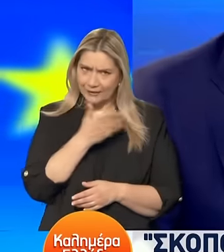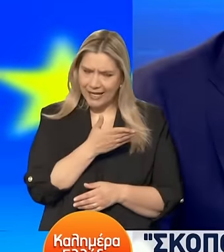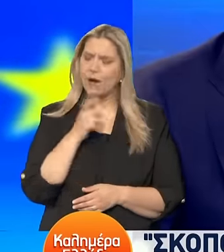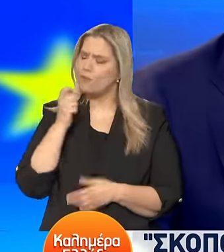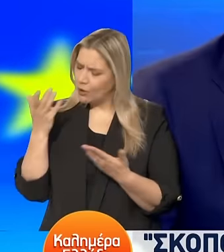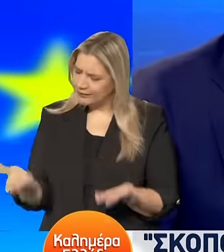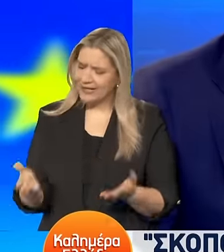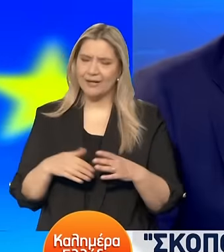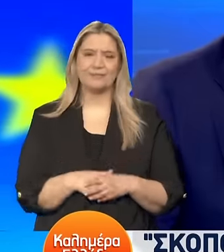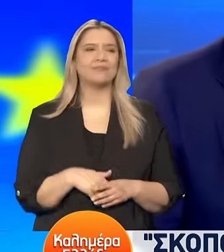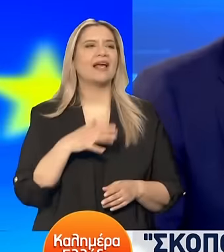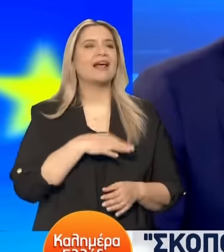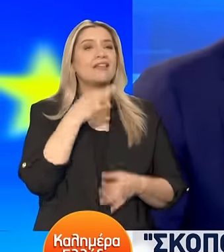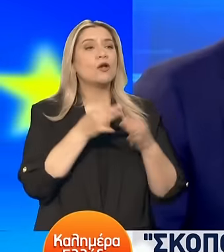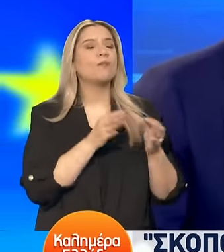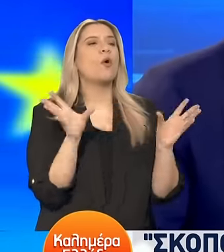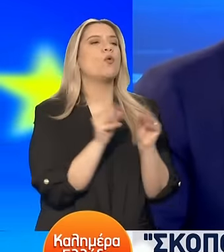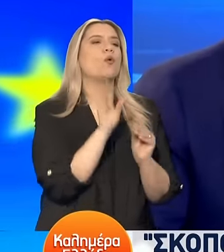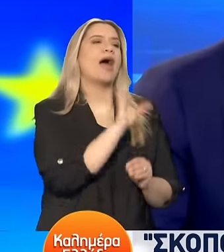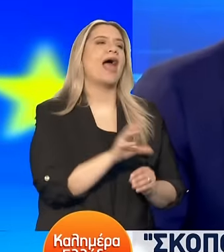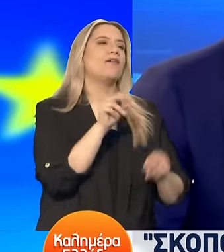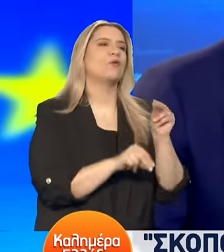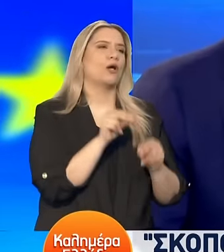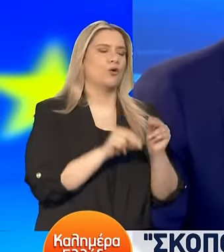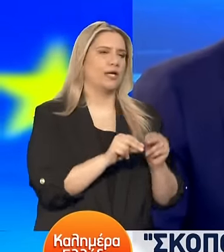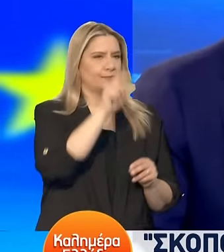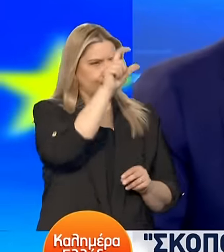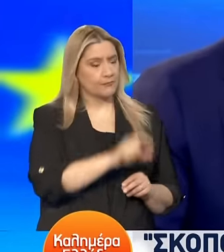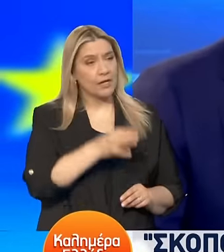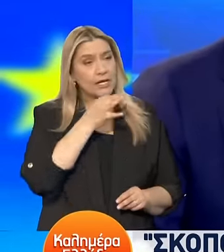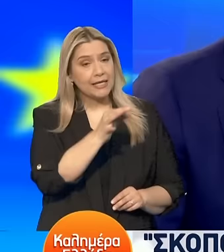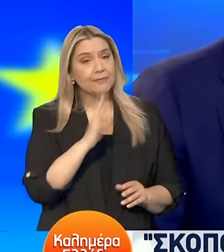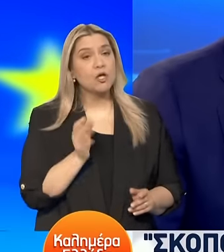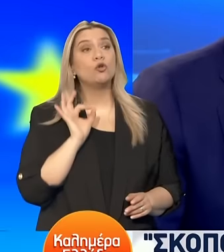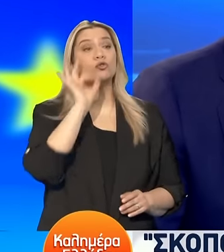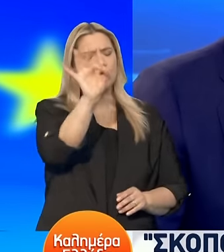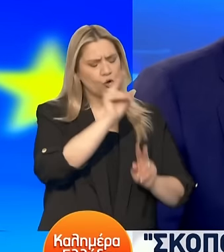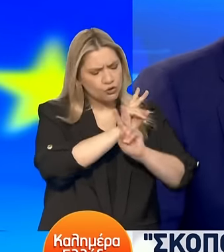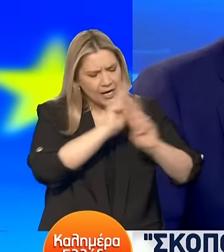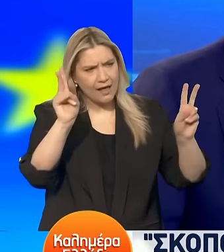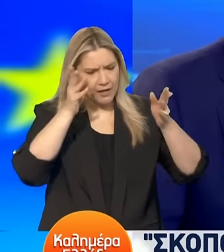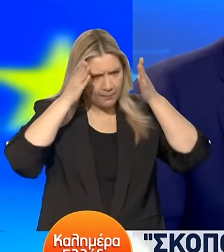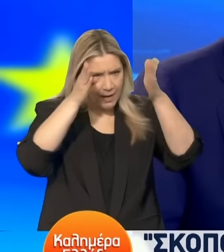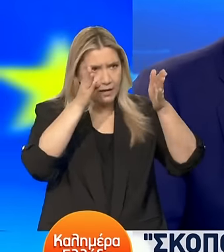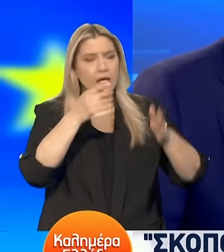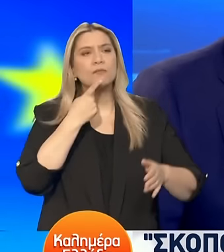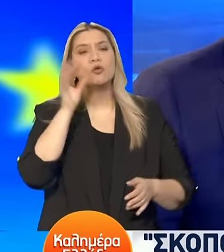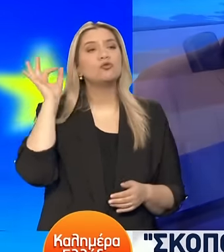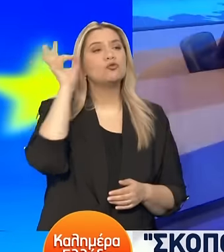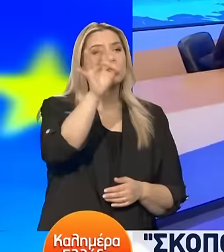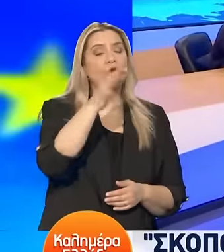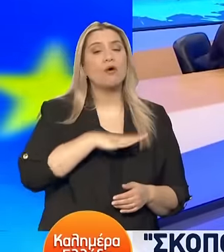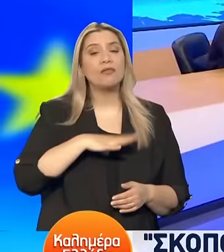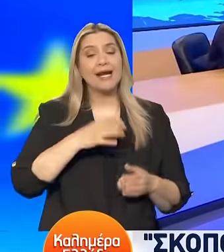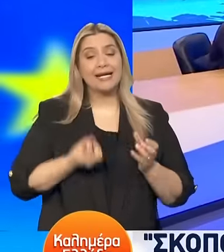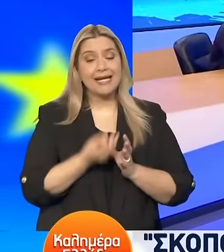Εννοώ στα των ευρωεκλογών Ήσασταν εκείνος που βγήκε Και έβαλε ένα στόχο ξεκάθαρα Και λέει για μένα ο στόχος είναι να ξεπεράσει Η Νέα